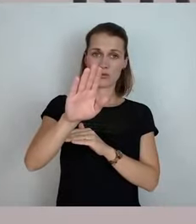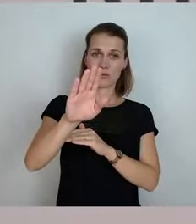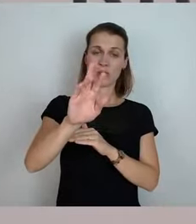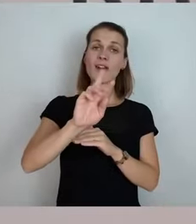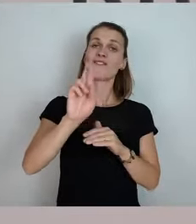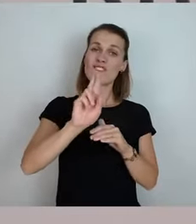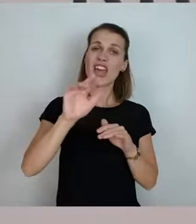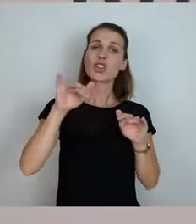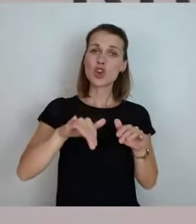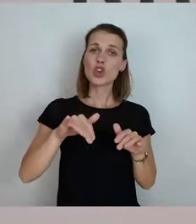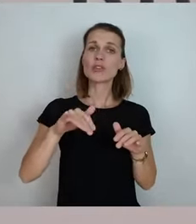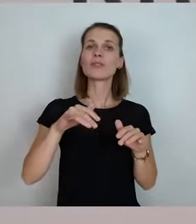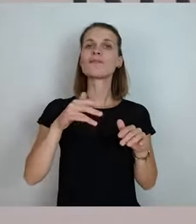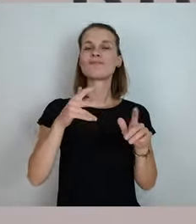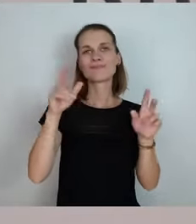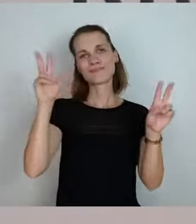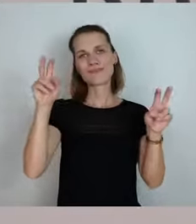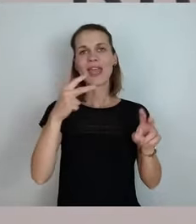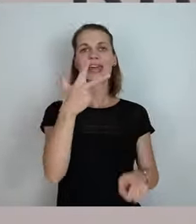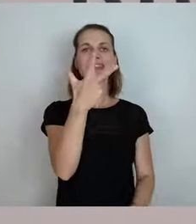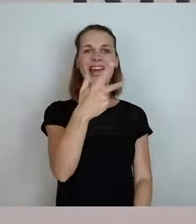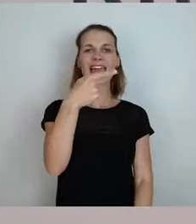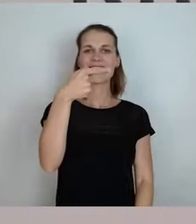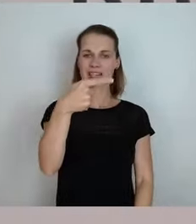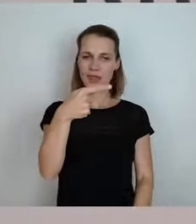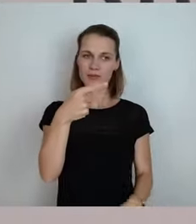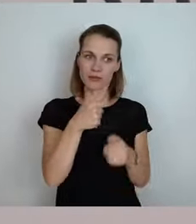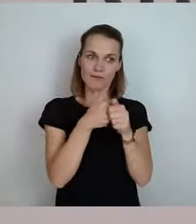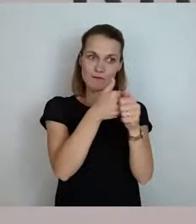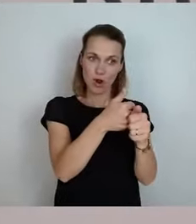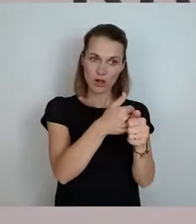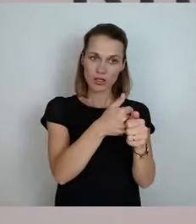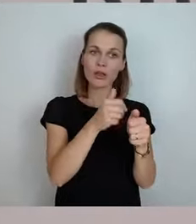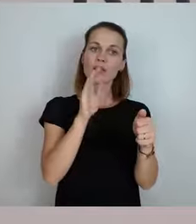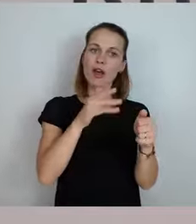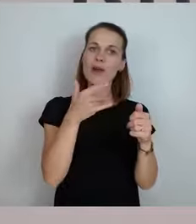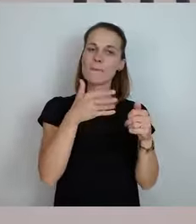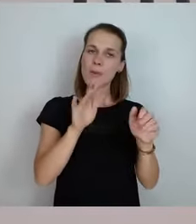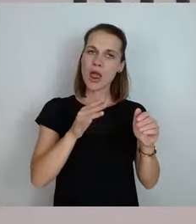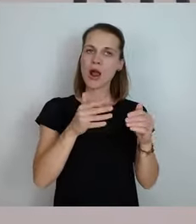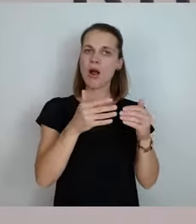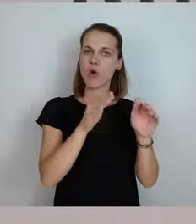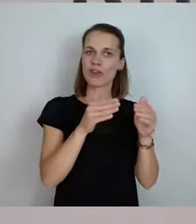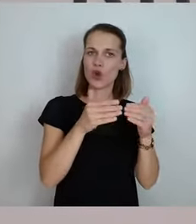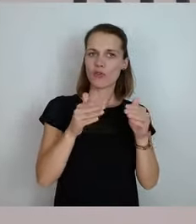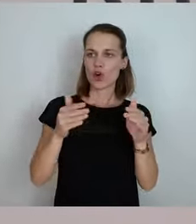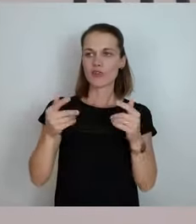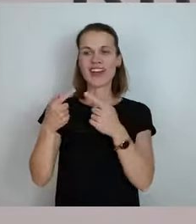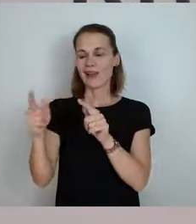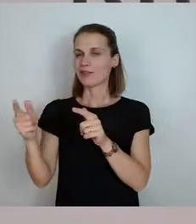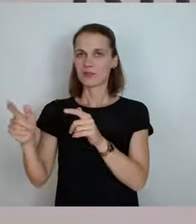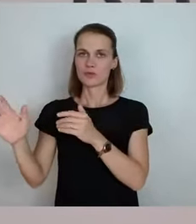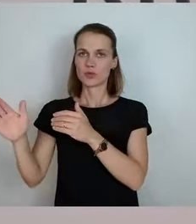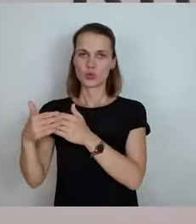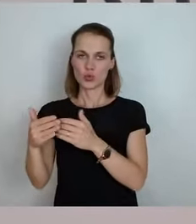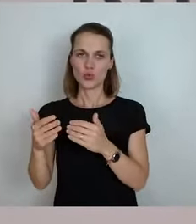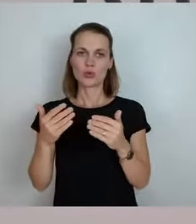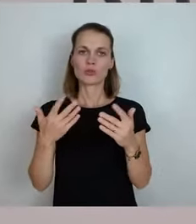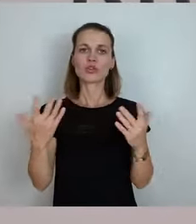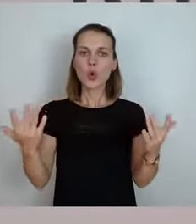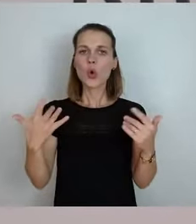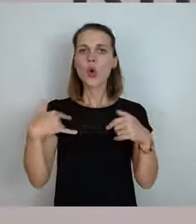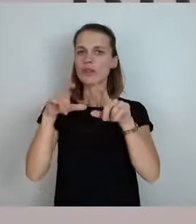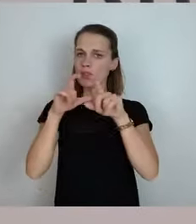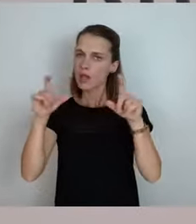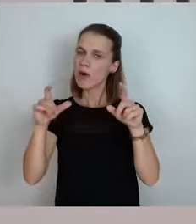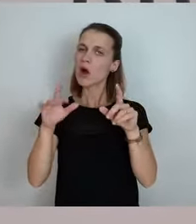drei Gs einhalten. Fand ich einen sehr klugen, rationalen Zugang zu diesem Thema. So wollen wir es übrigens auch